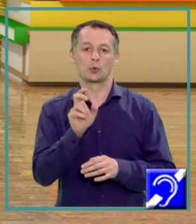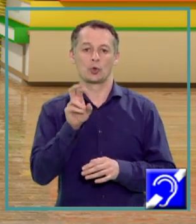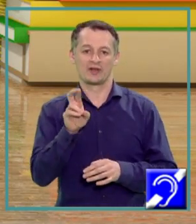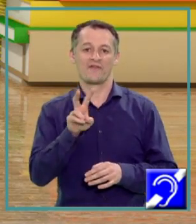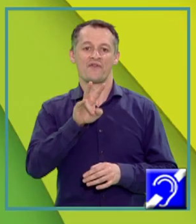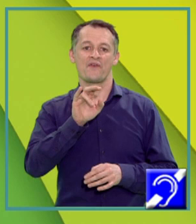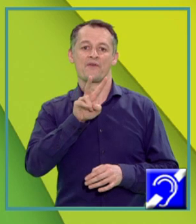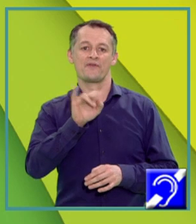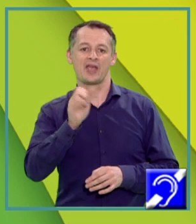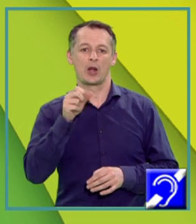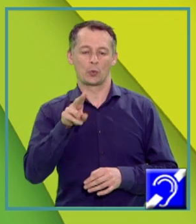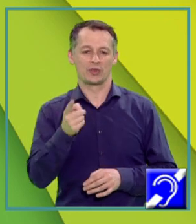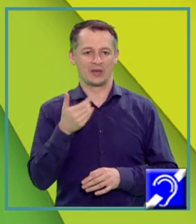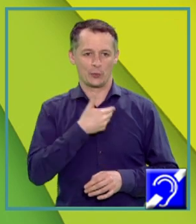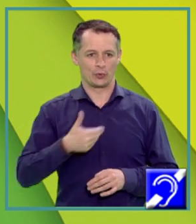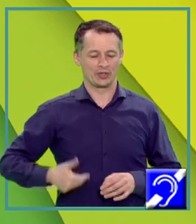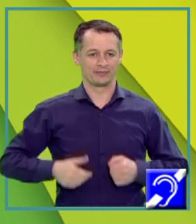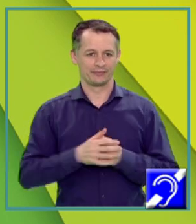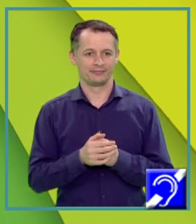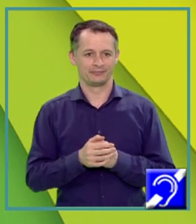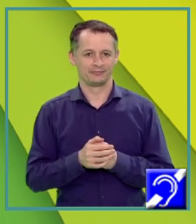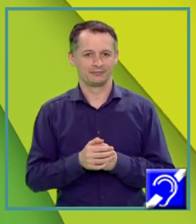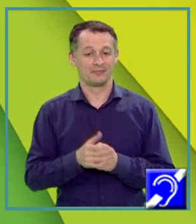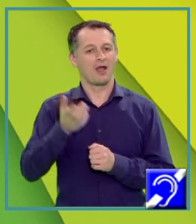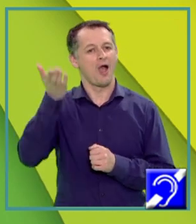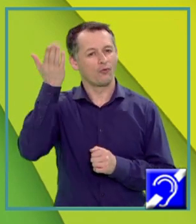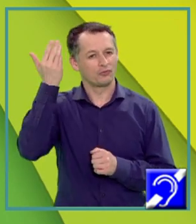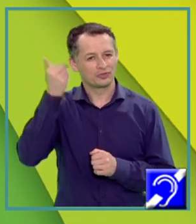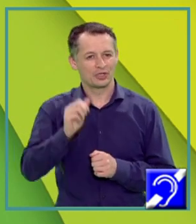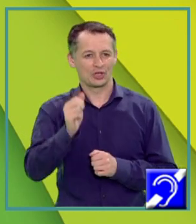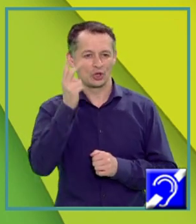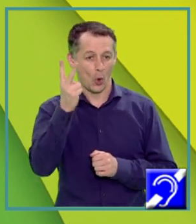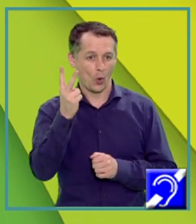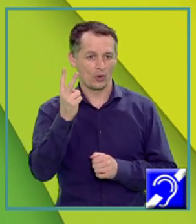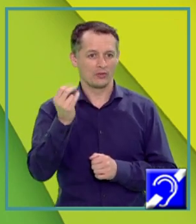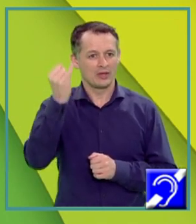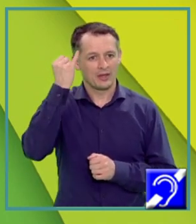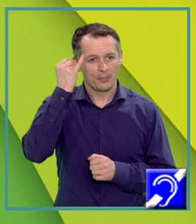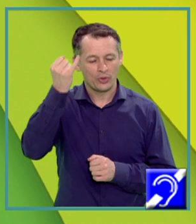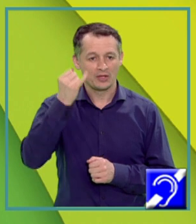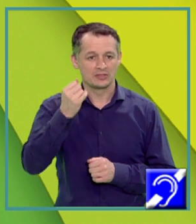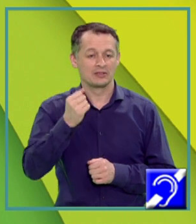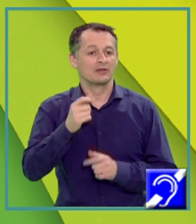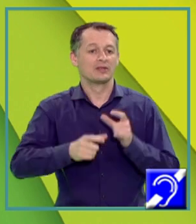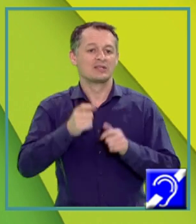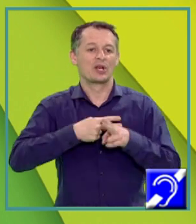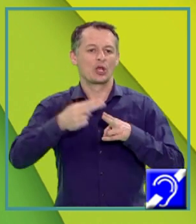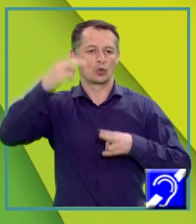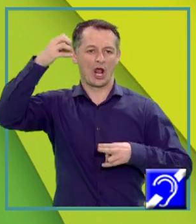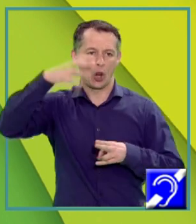București. Vă reazmintesc că au existat două ipoteze referitoare la natura luminii.